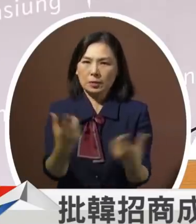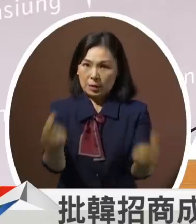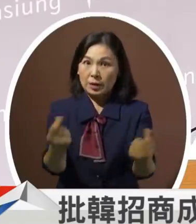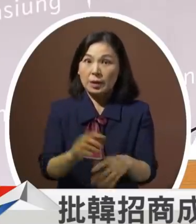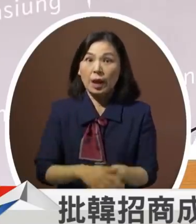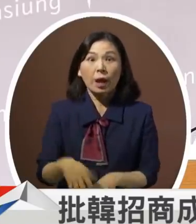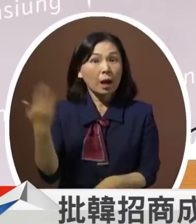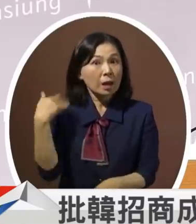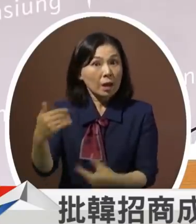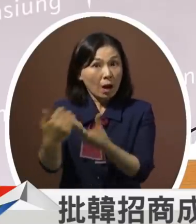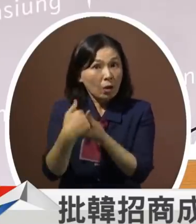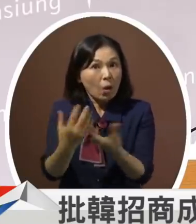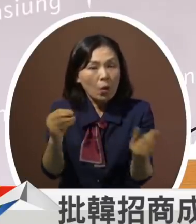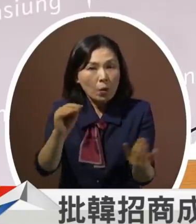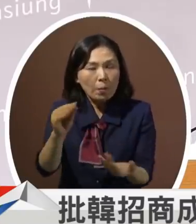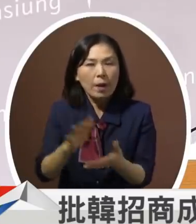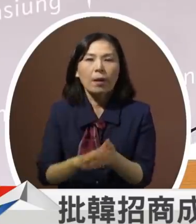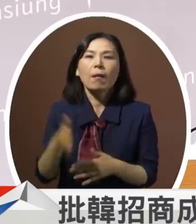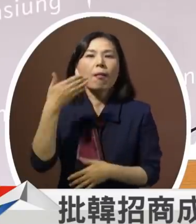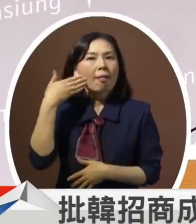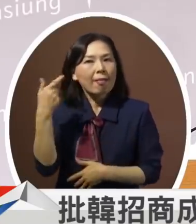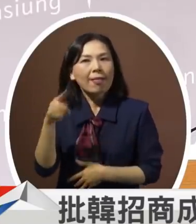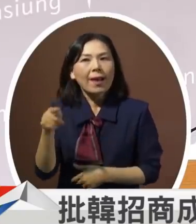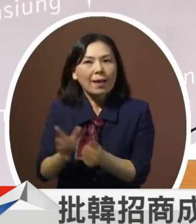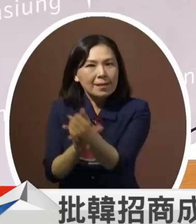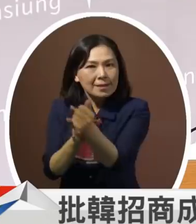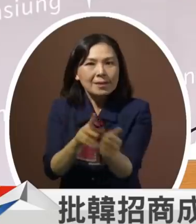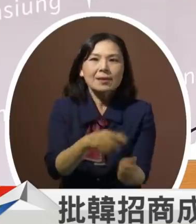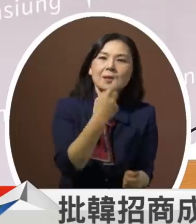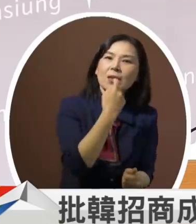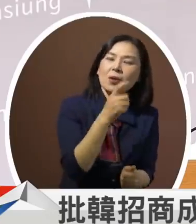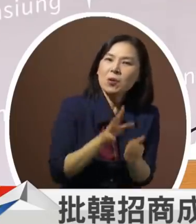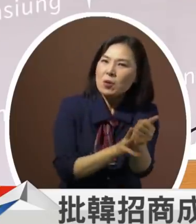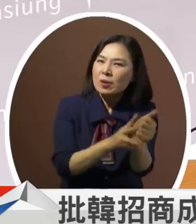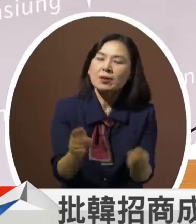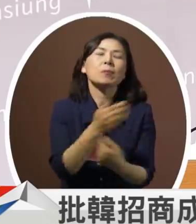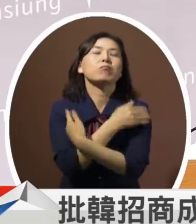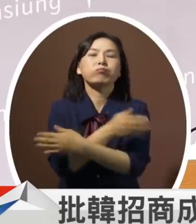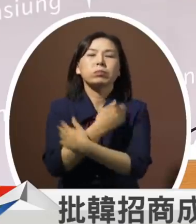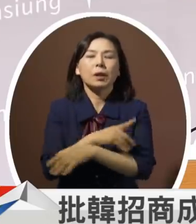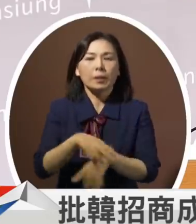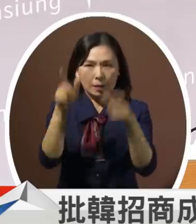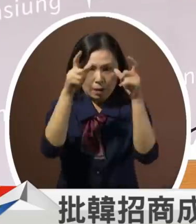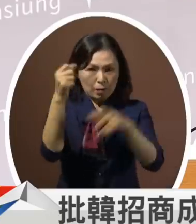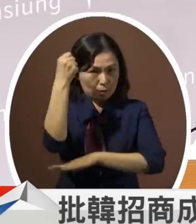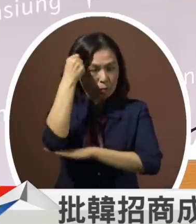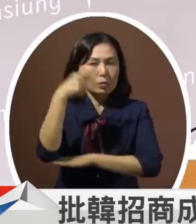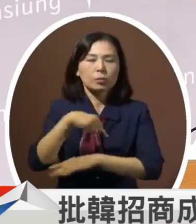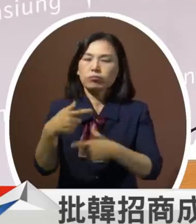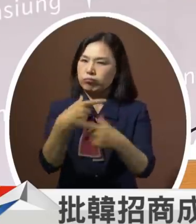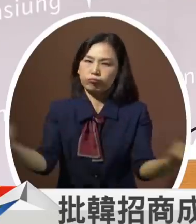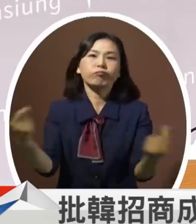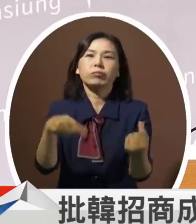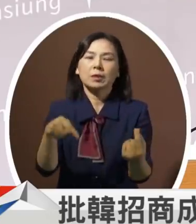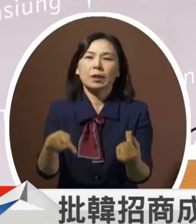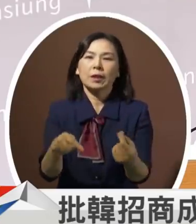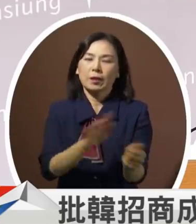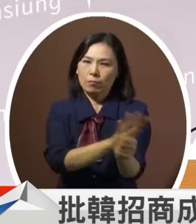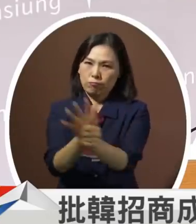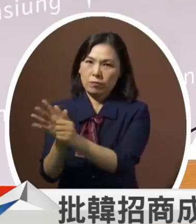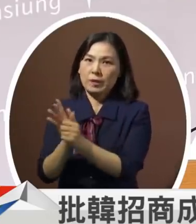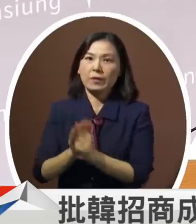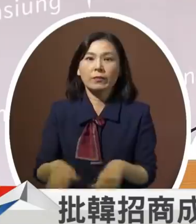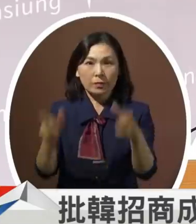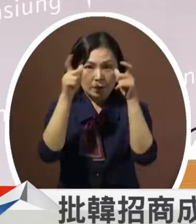投票给我不管是蓝的是绿的只要在我们高雄生活全部都是高雄市民高雄是我们